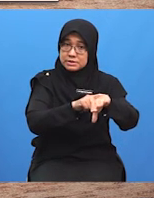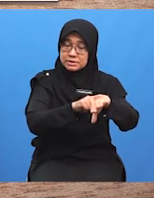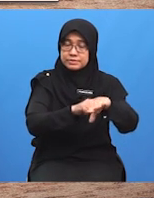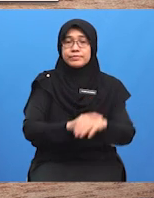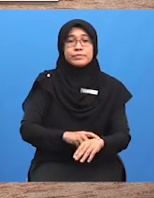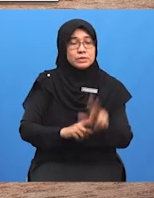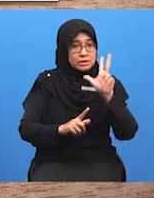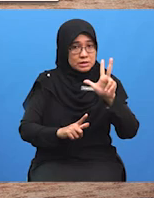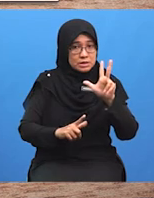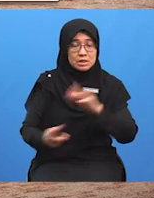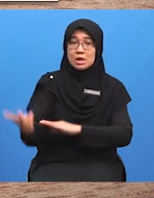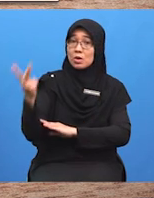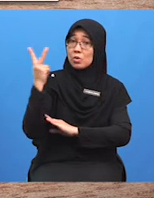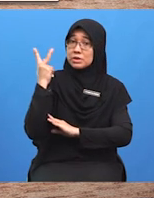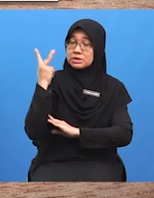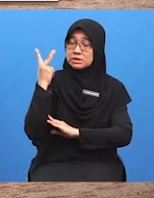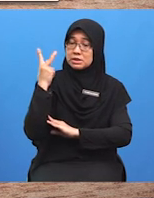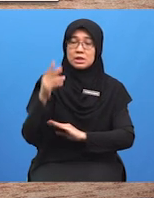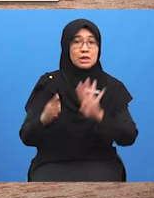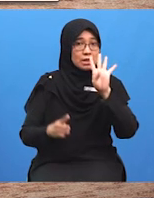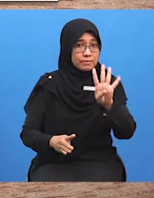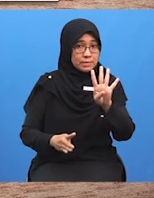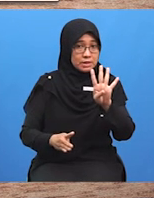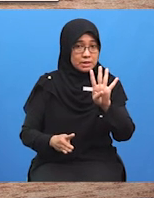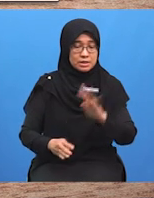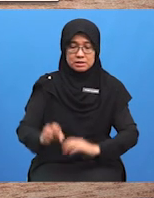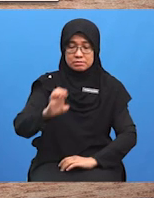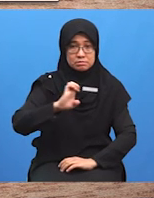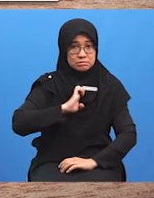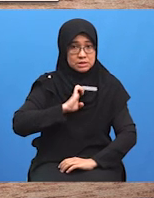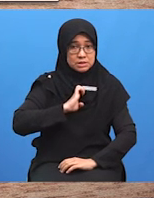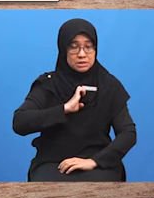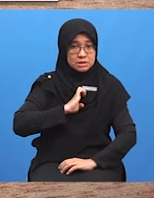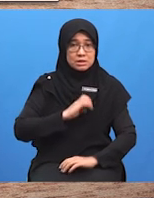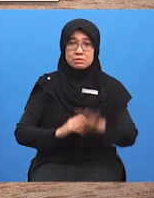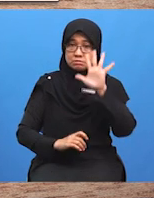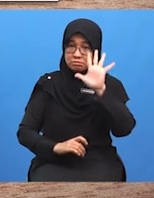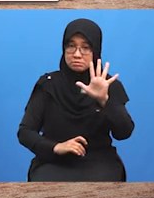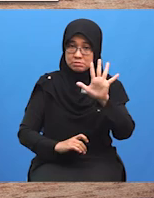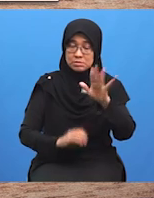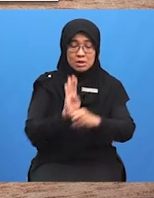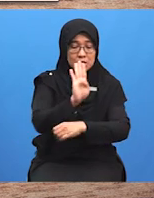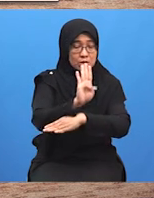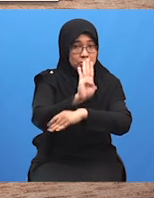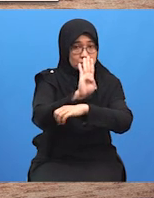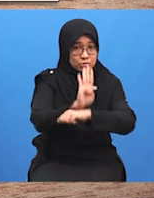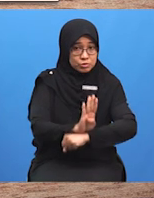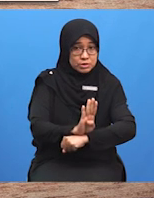Yang ketiga, kuasa Yang keempat, etika Kelima, budaya